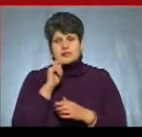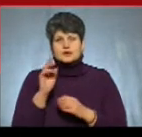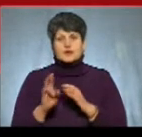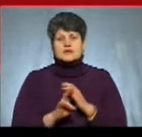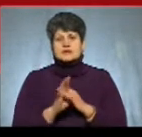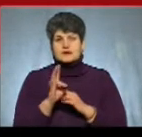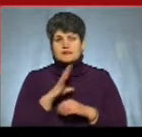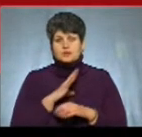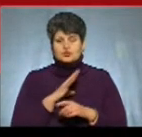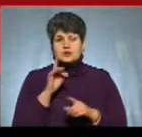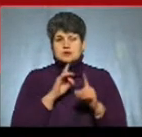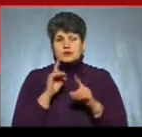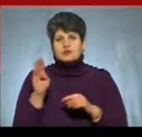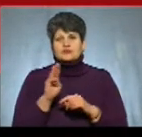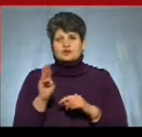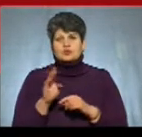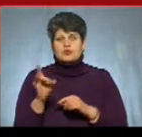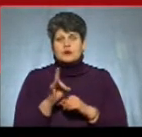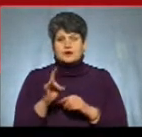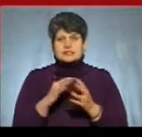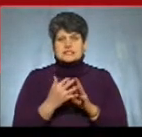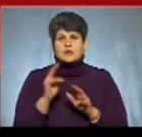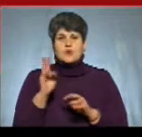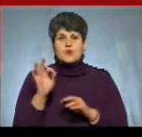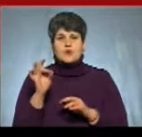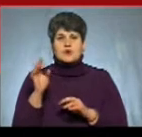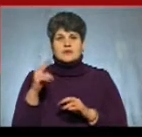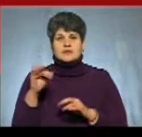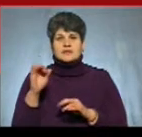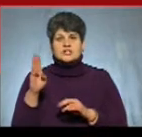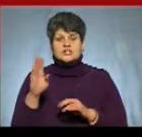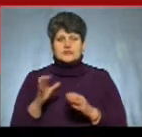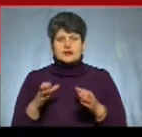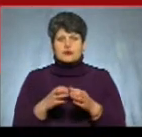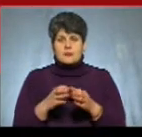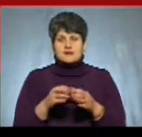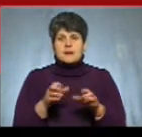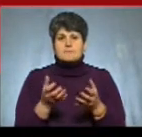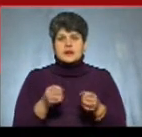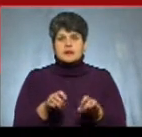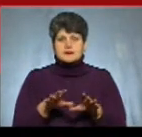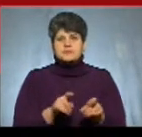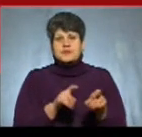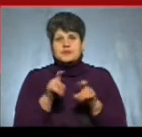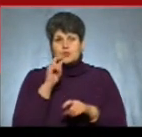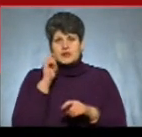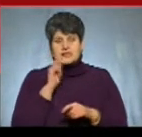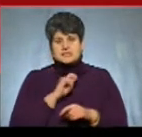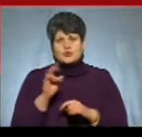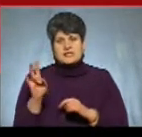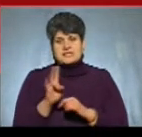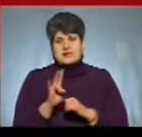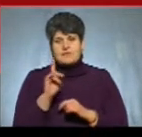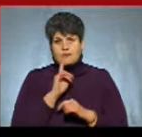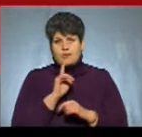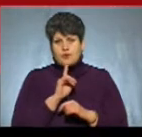в Шумській районі село Кордишів, де громада на зборах прийняла рішення про перехід до української церкви, але просто поки що